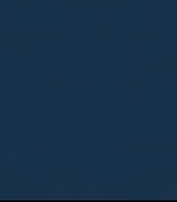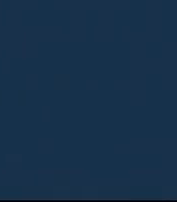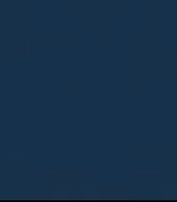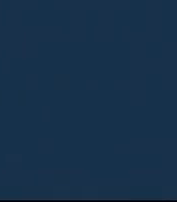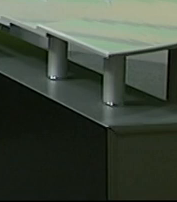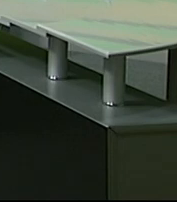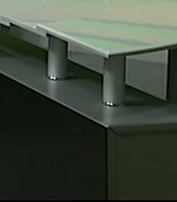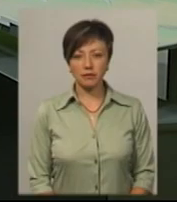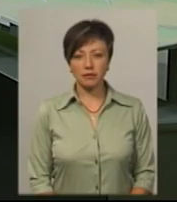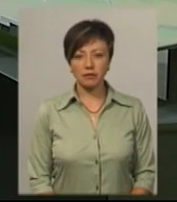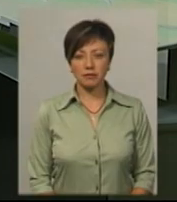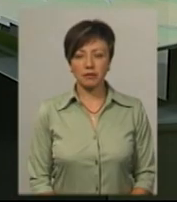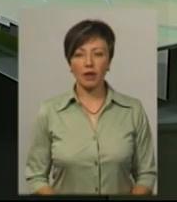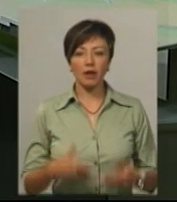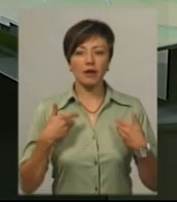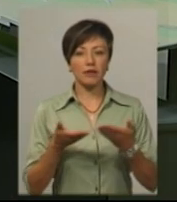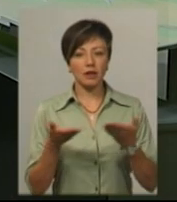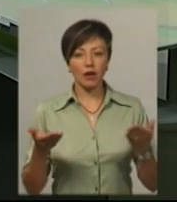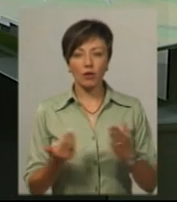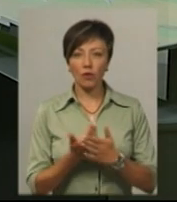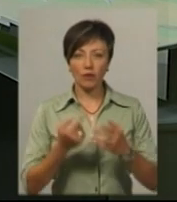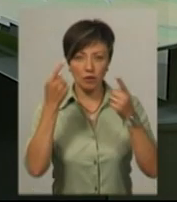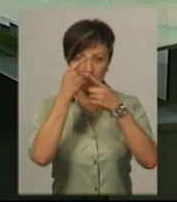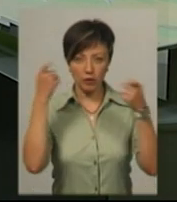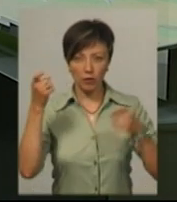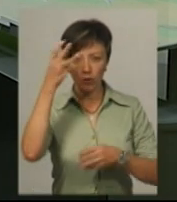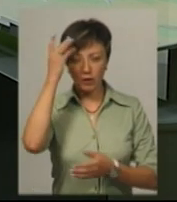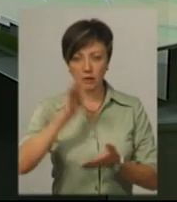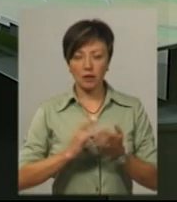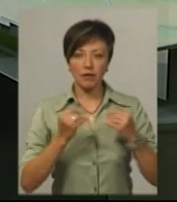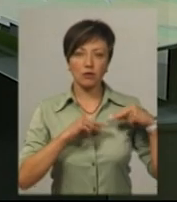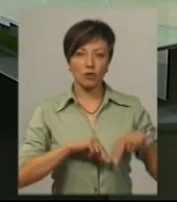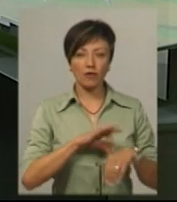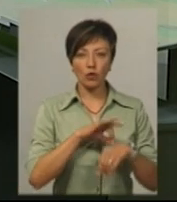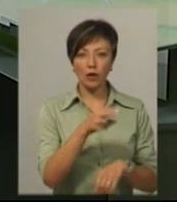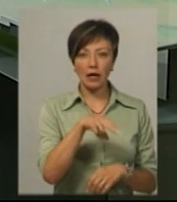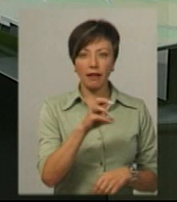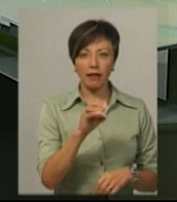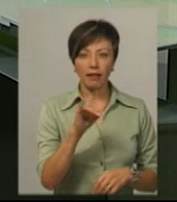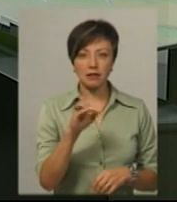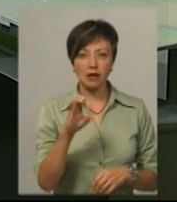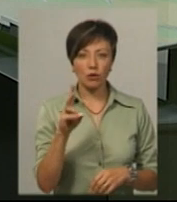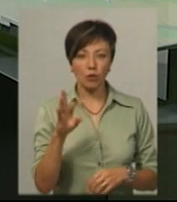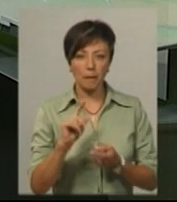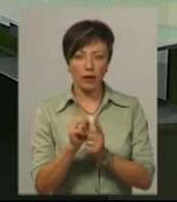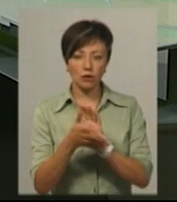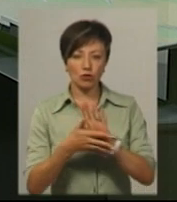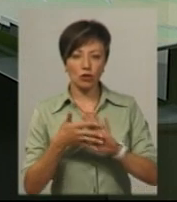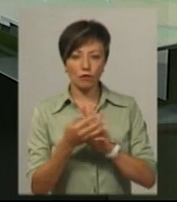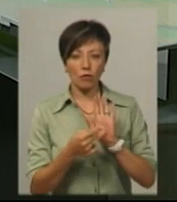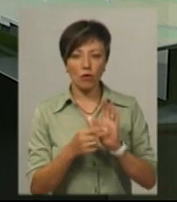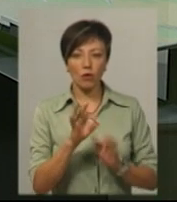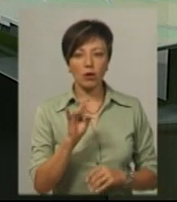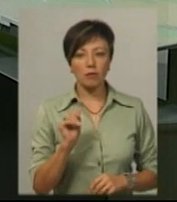Музика Вітаю, новини в ефірі В'яподілля. У студії для вас працюють ведуча Дарина Денисенко, переклад на жестову мову